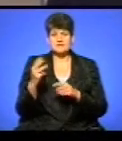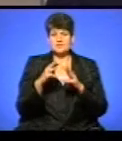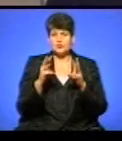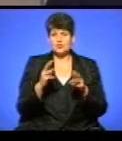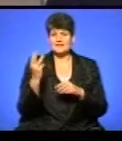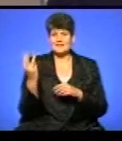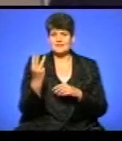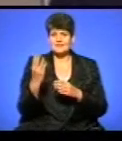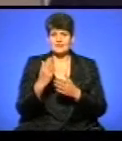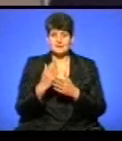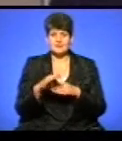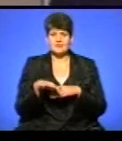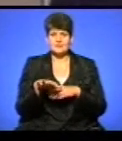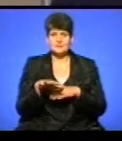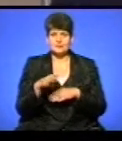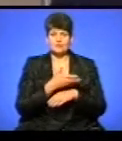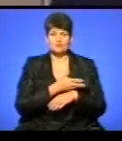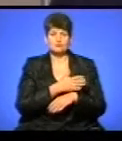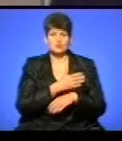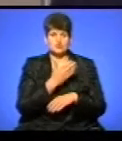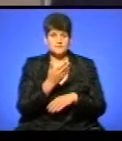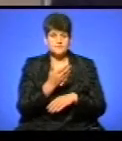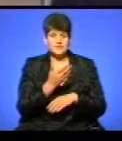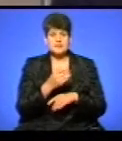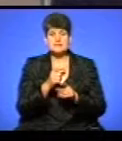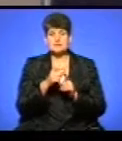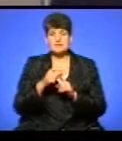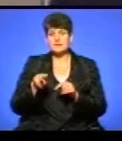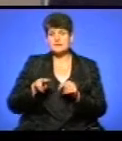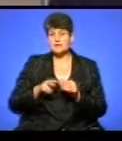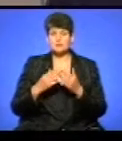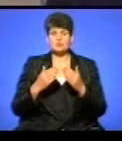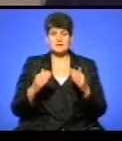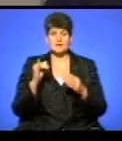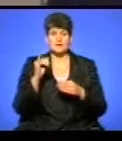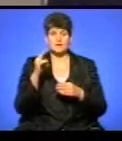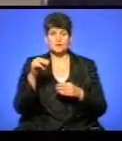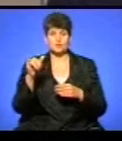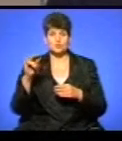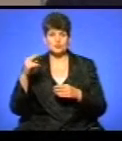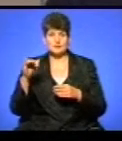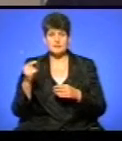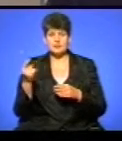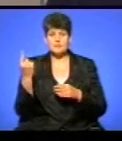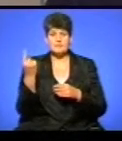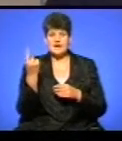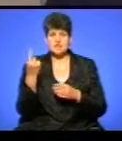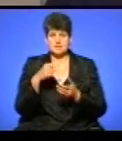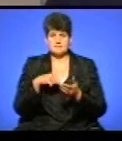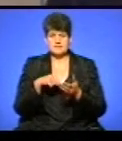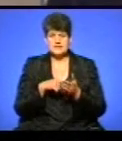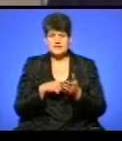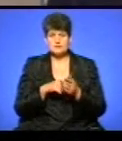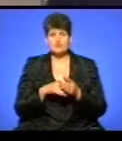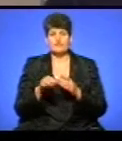знаходиться на території Люблінського замку у Польщі. За словами директора музею Ігоря Дуди, Тернопіль став першим містом не